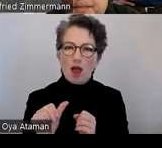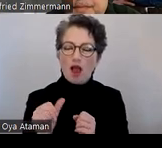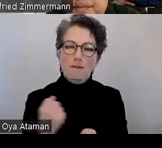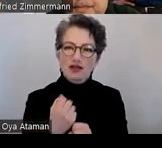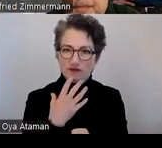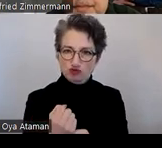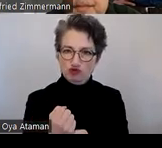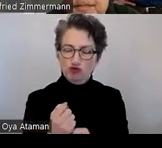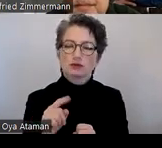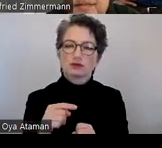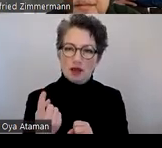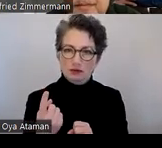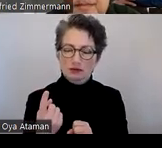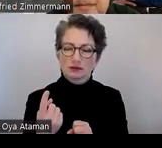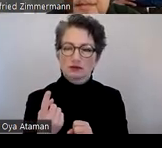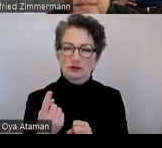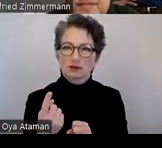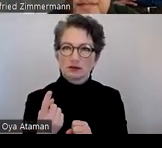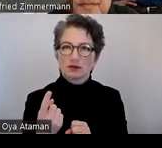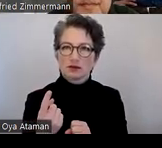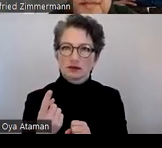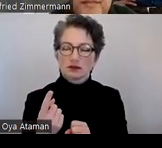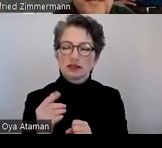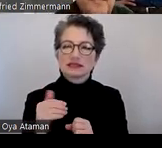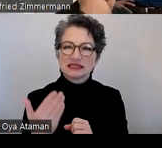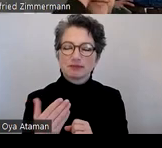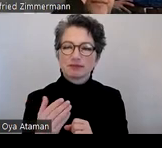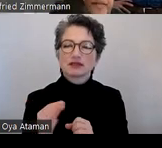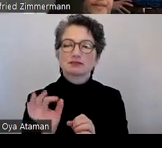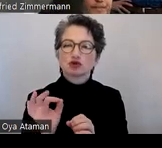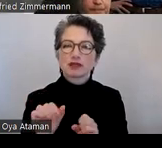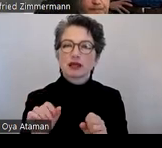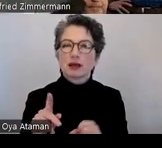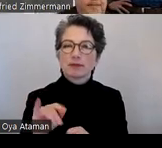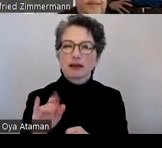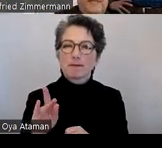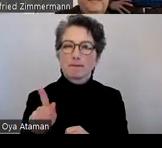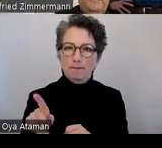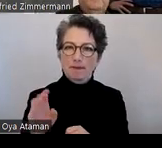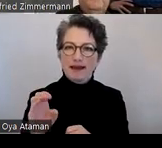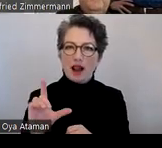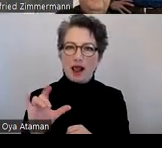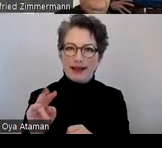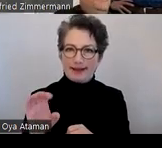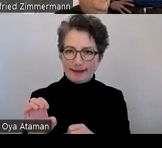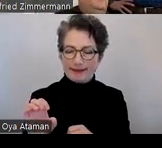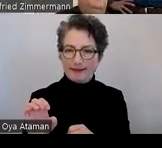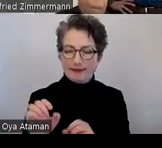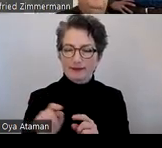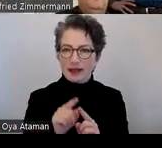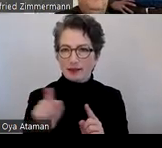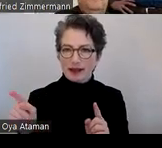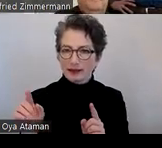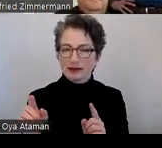möchte, dann kann man, es gibt diese Pipelines und es gibt eben auch, wie wir das beschrieben haben, mit